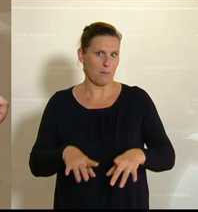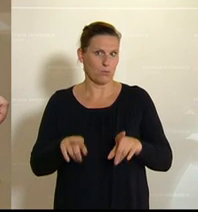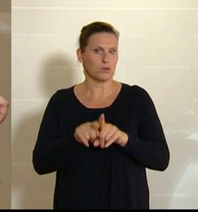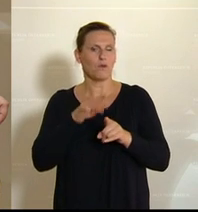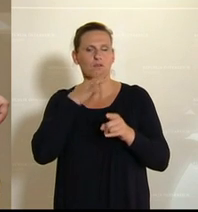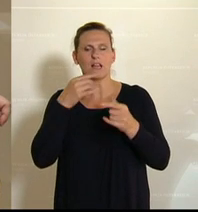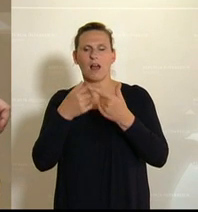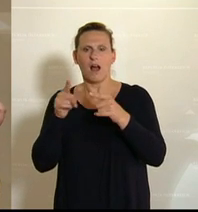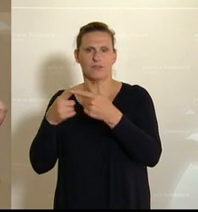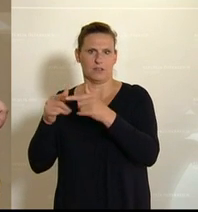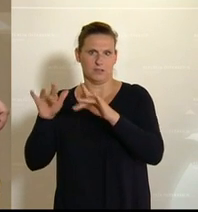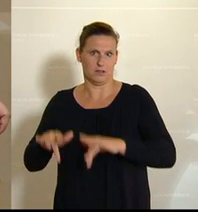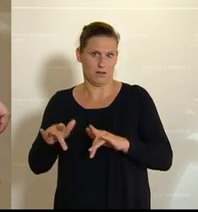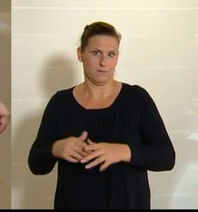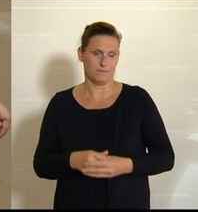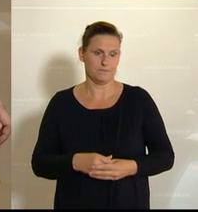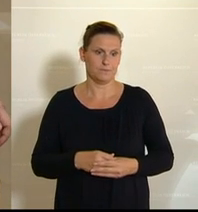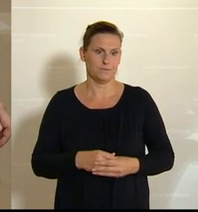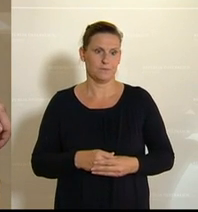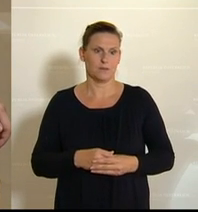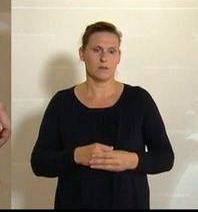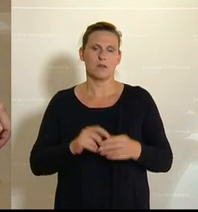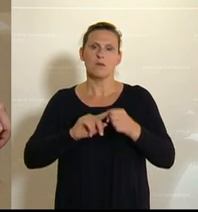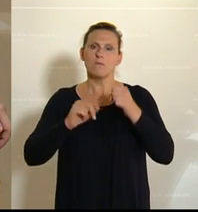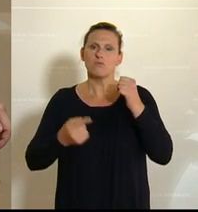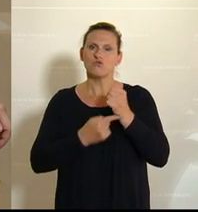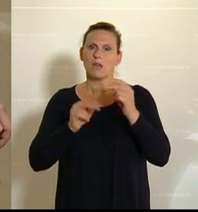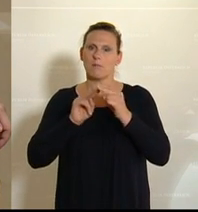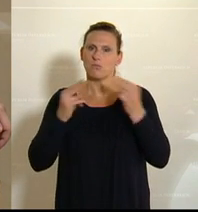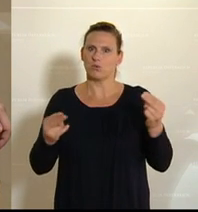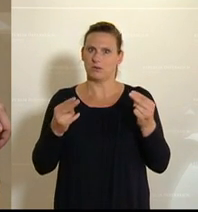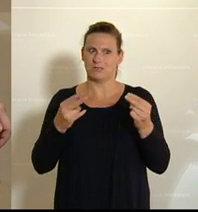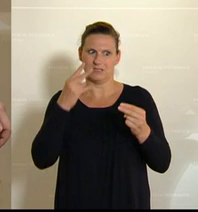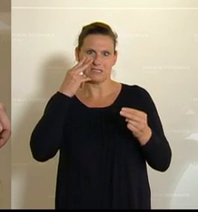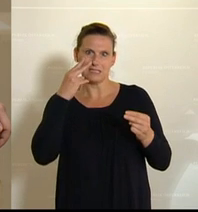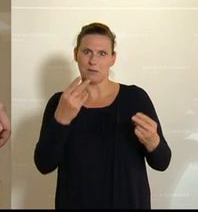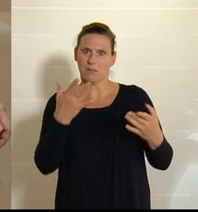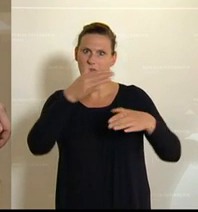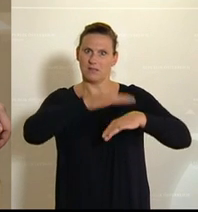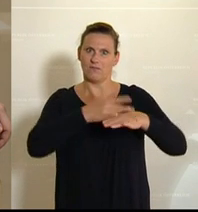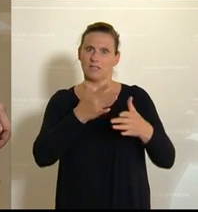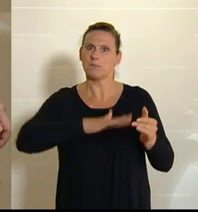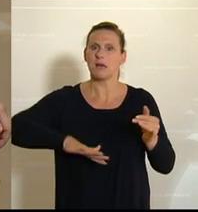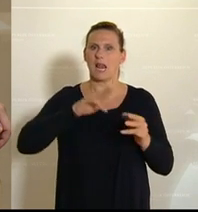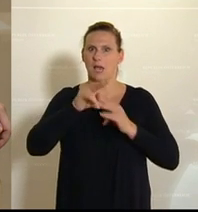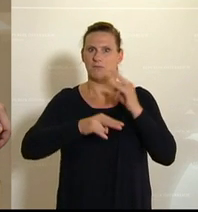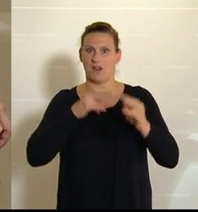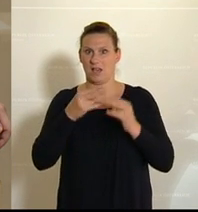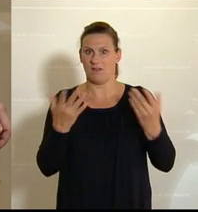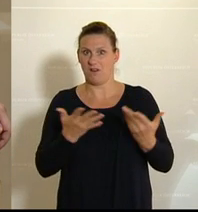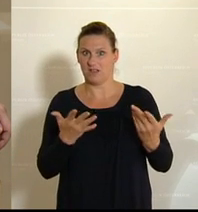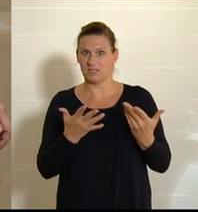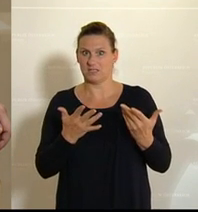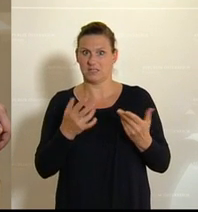vielen anderen. Das Budget des Bundes spiegelt eines wider, eben im Bereich Pflege, nämlich